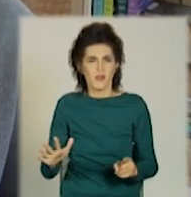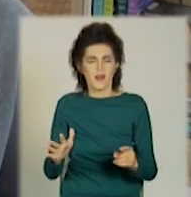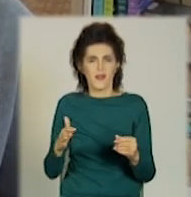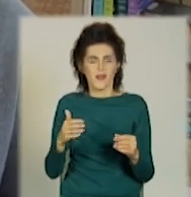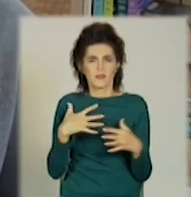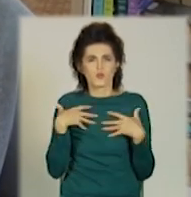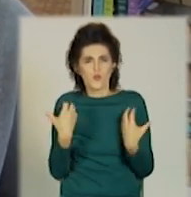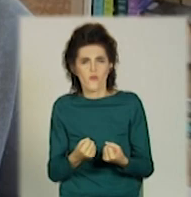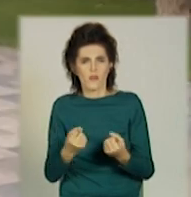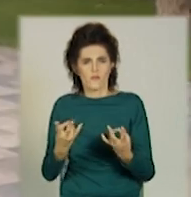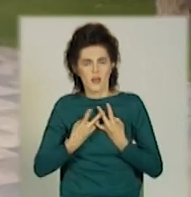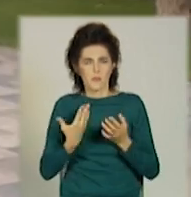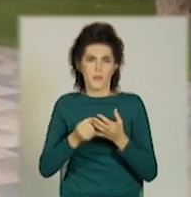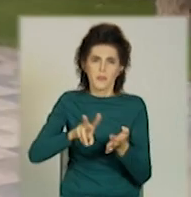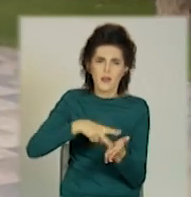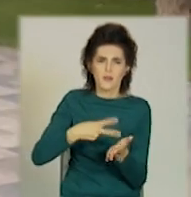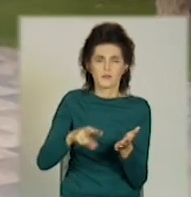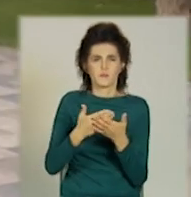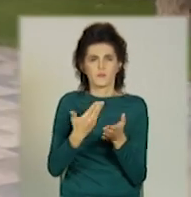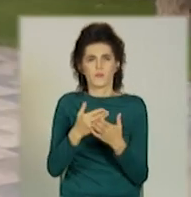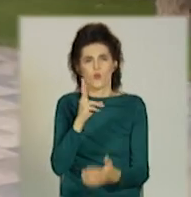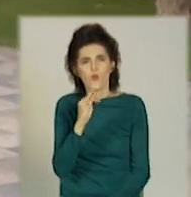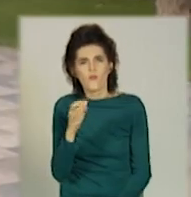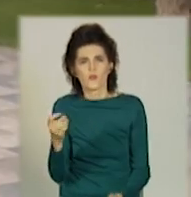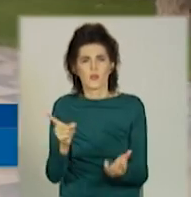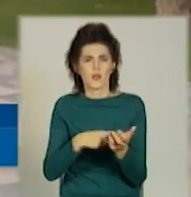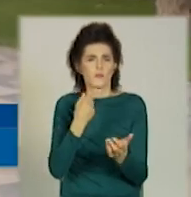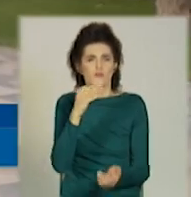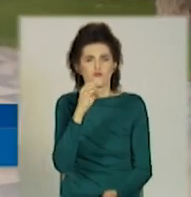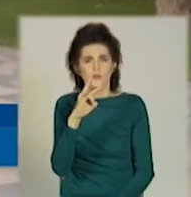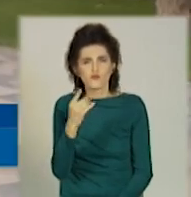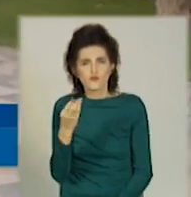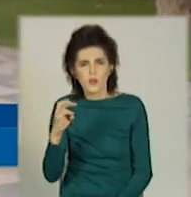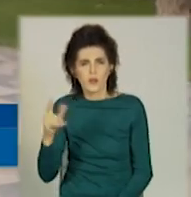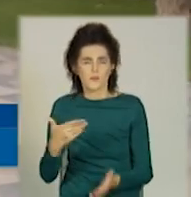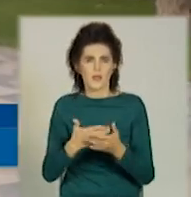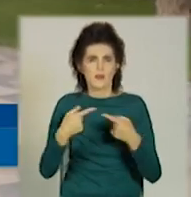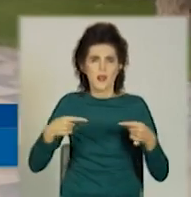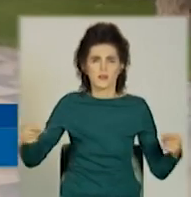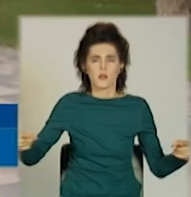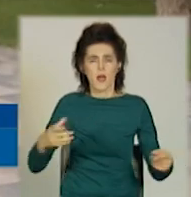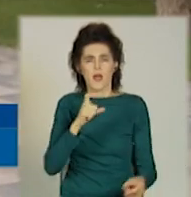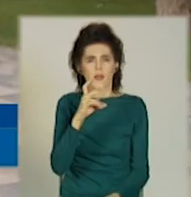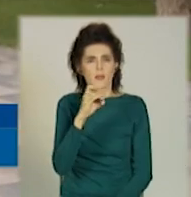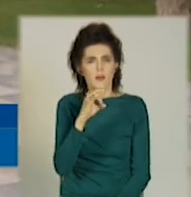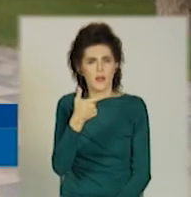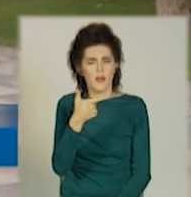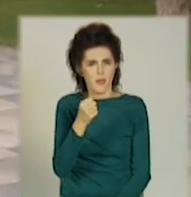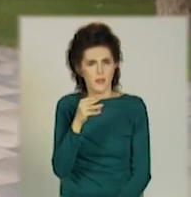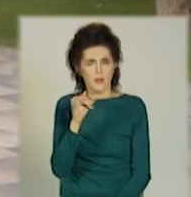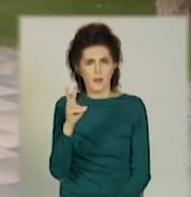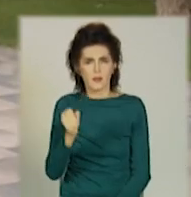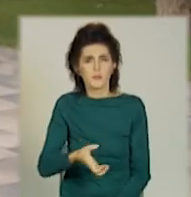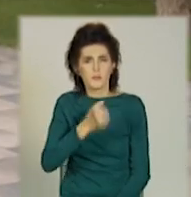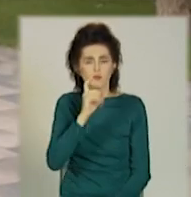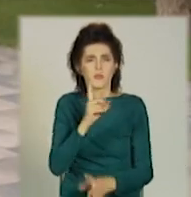ночі, можна навіть потанцювати. Кава, елеутеракок, пуер, жіншень, шоколад або енергетичні напої. Які стимулятори вживати безпечно для